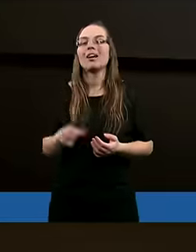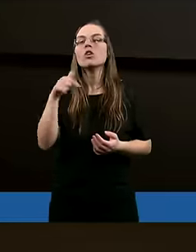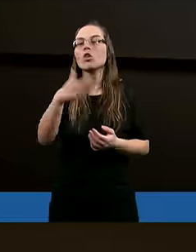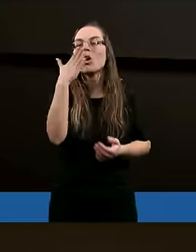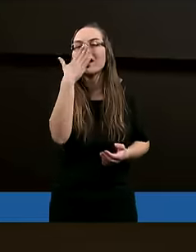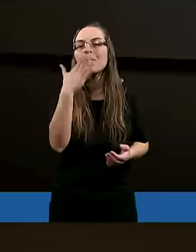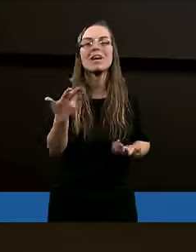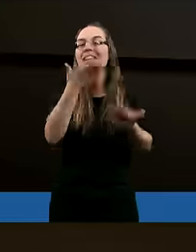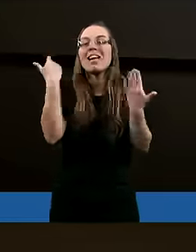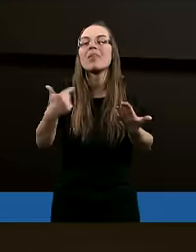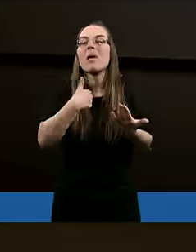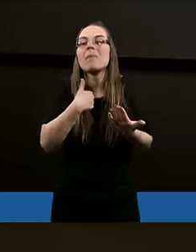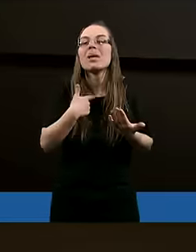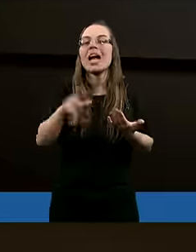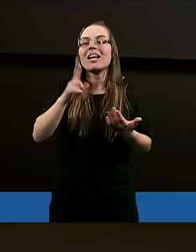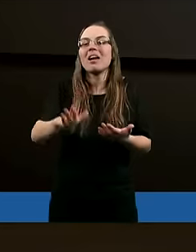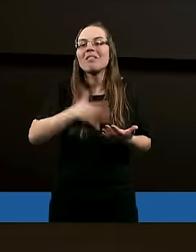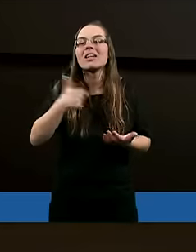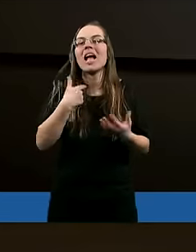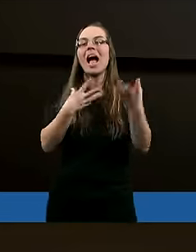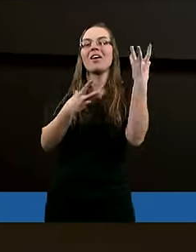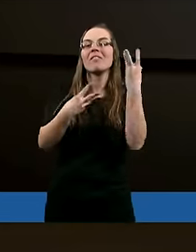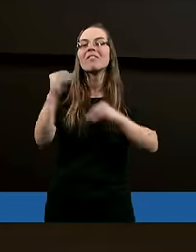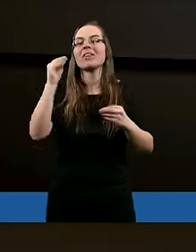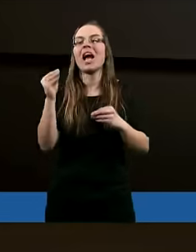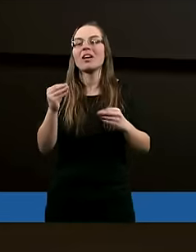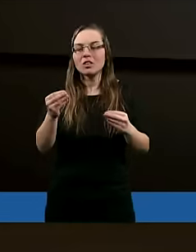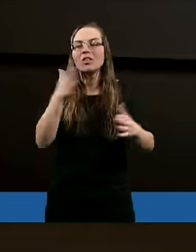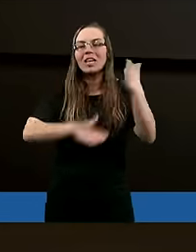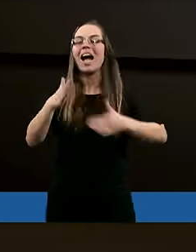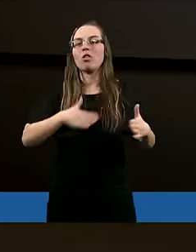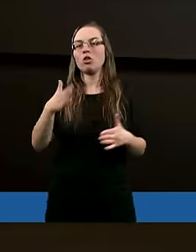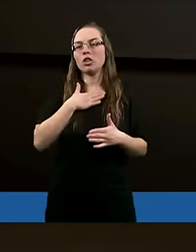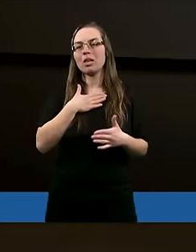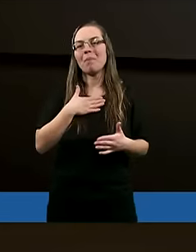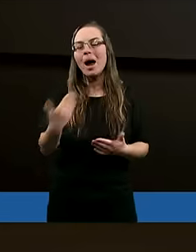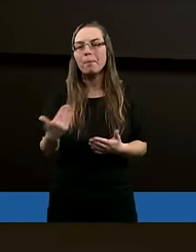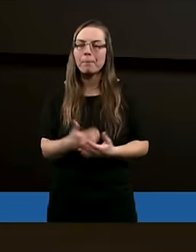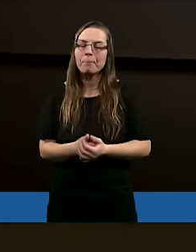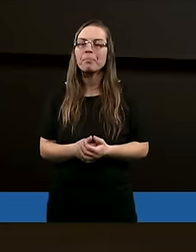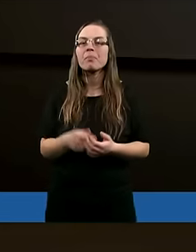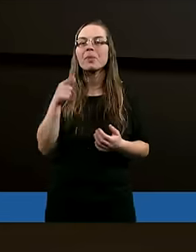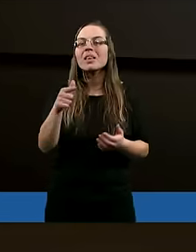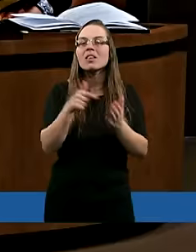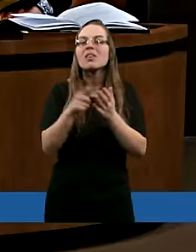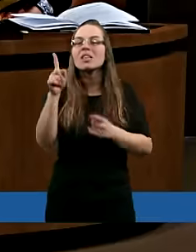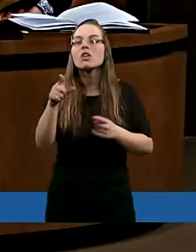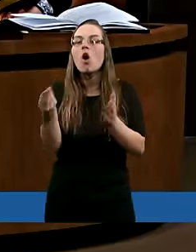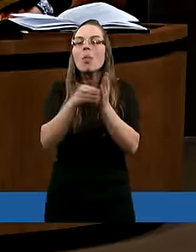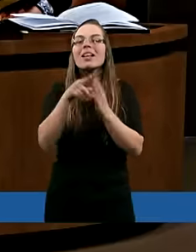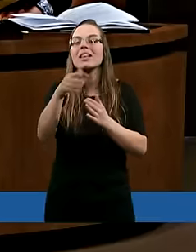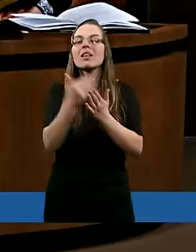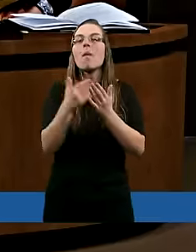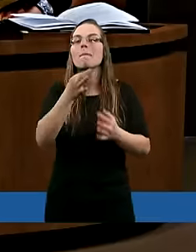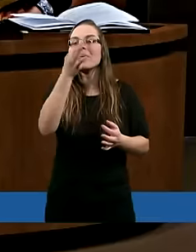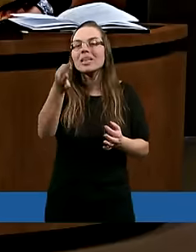to chyba, nie wiem, mi się przynajmniej wydaje, że większej radości to nie ma. Tak, czyli znów zadajemy